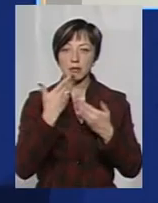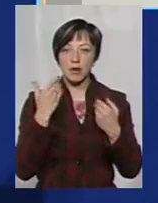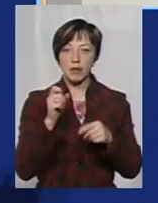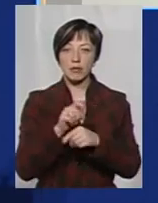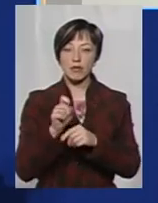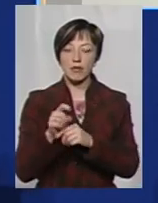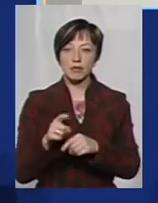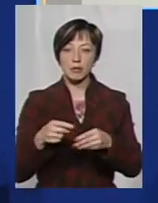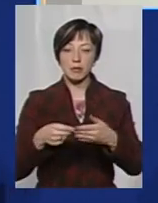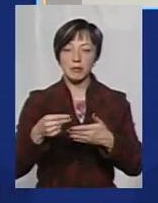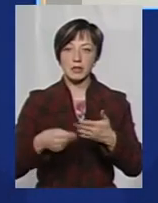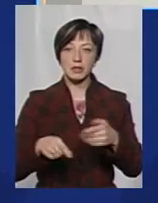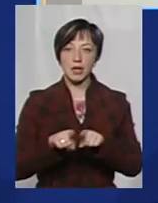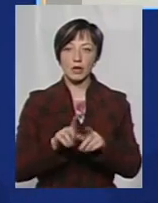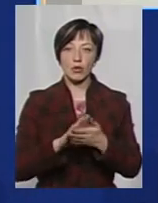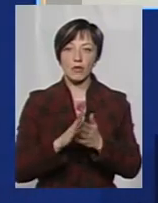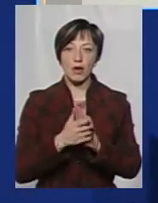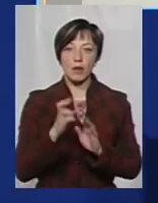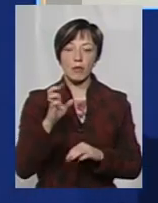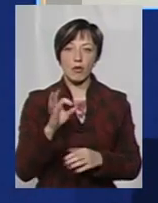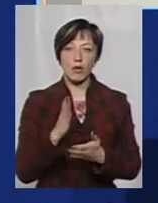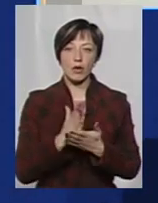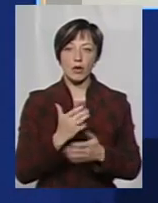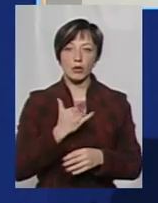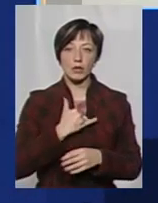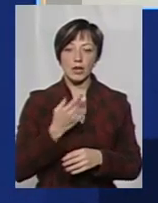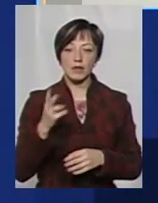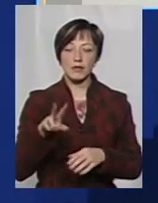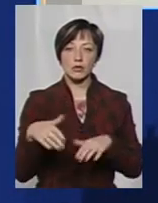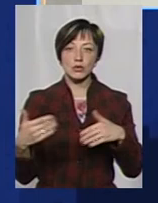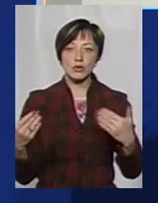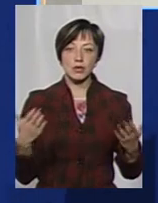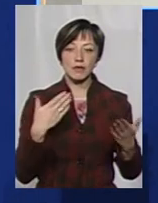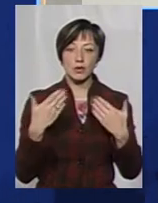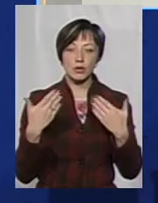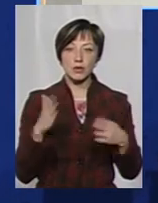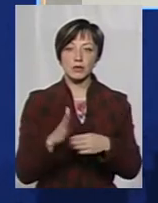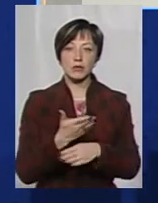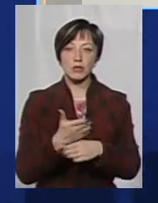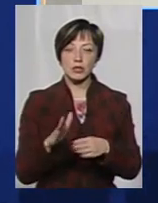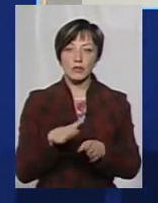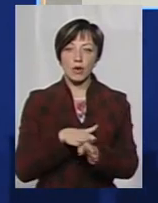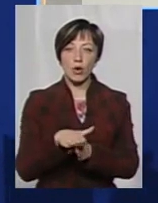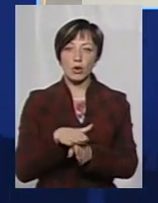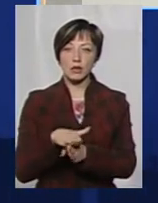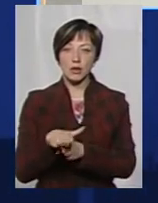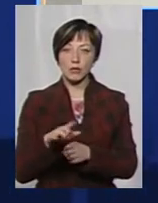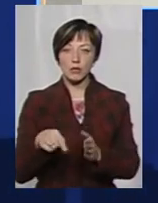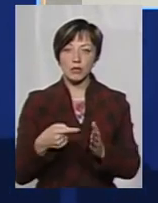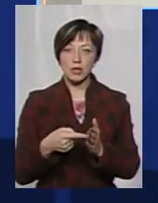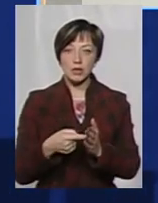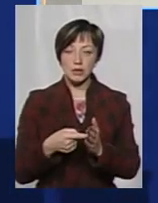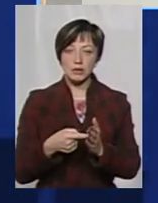укладати такі договори, оскільки є у нас дві сторони взаємовідносин між виконавцем комунальною,